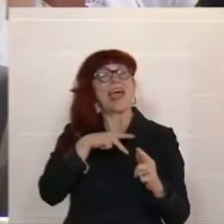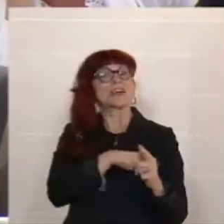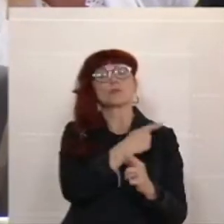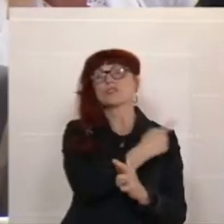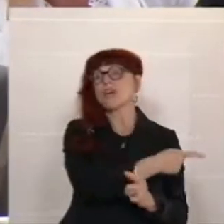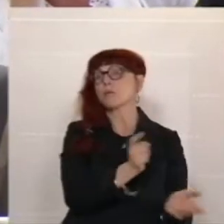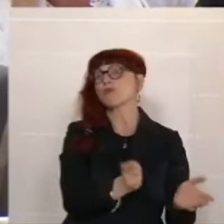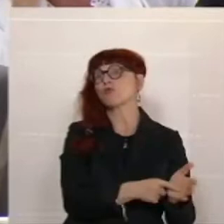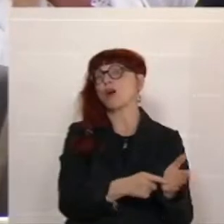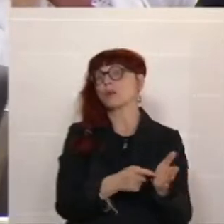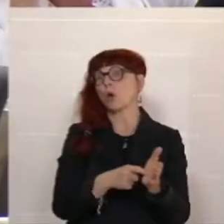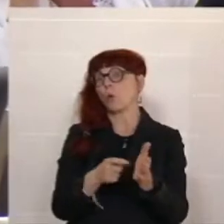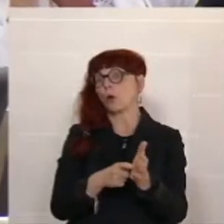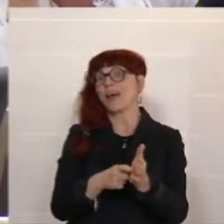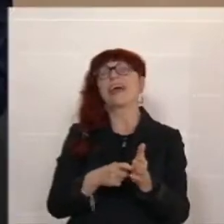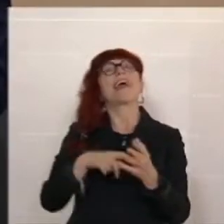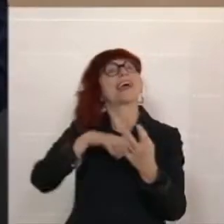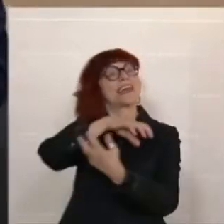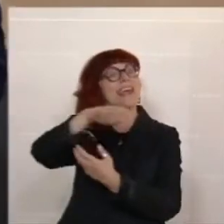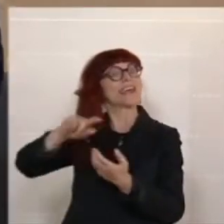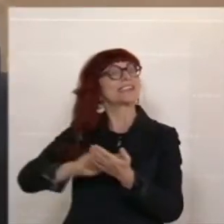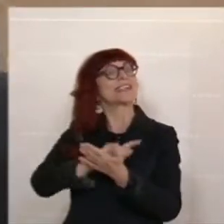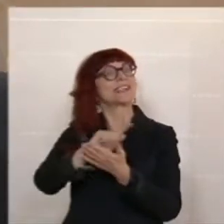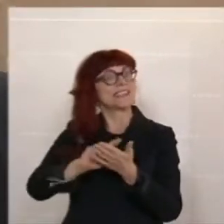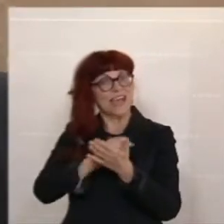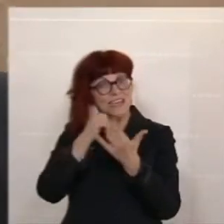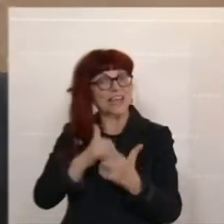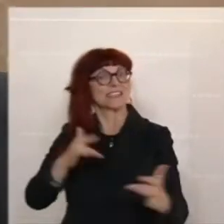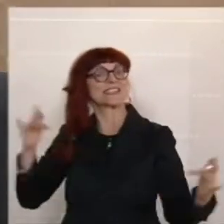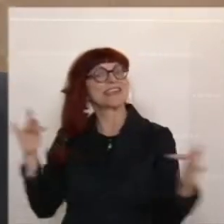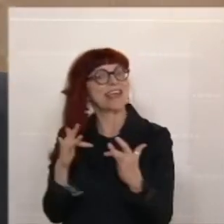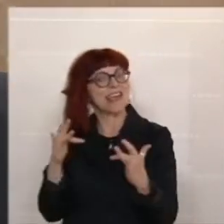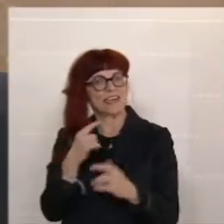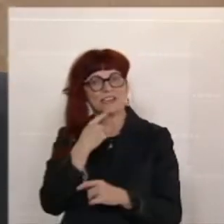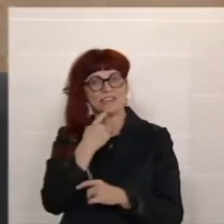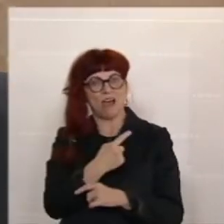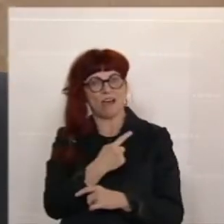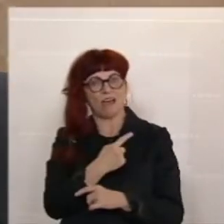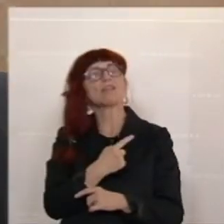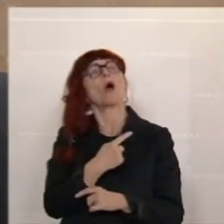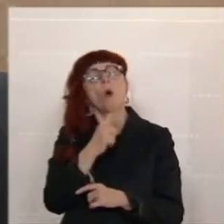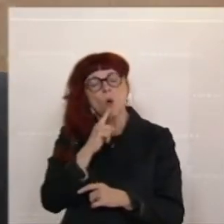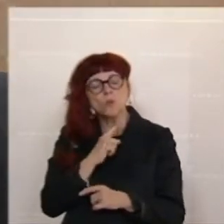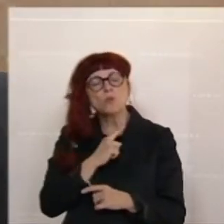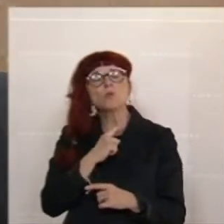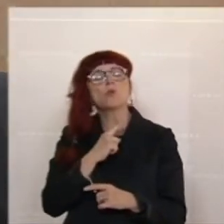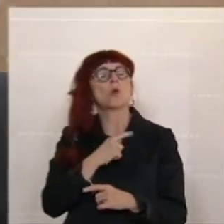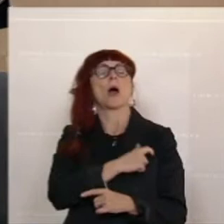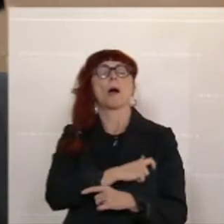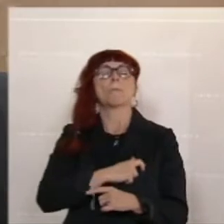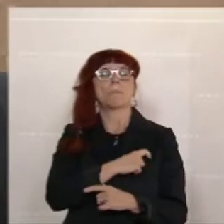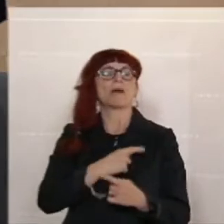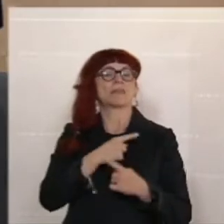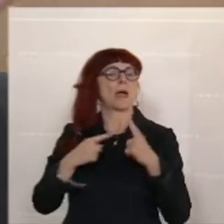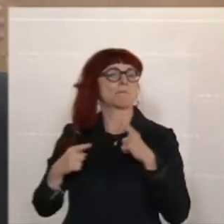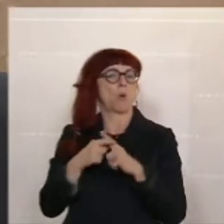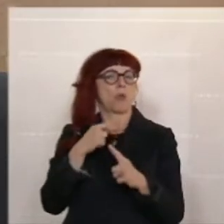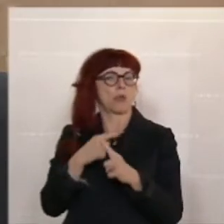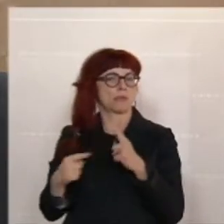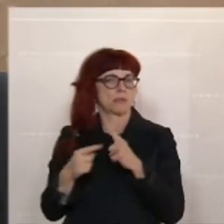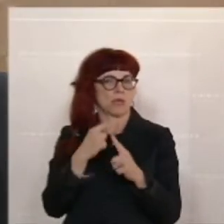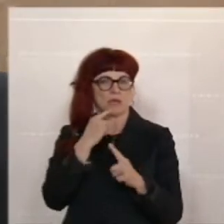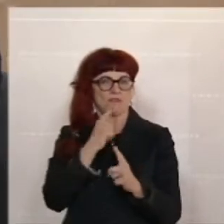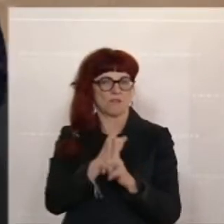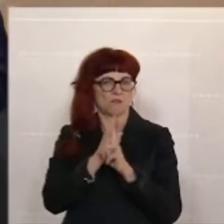Krisenzeiten, nur um der Parteipolitik zu frönen und dieser zu huldigen und Neuwahlen herbeizureden. Das ist kein